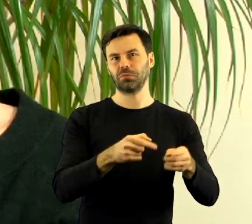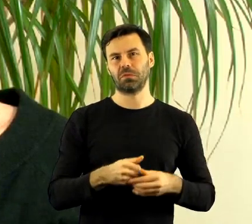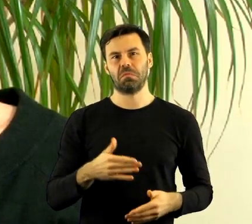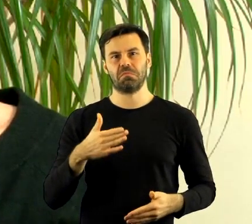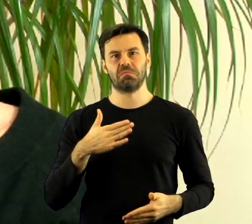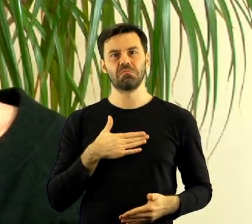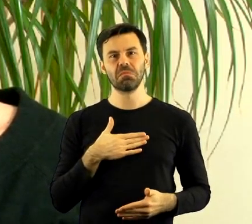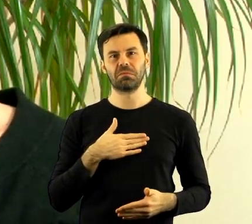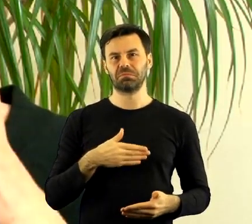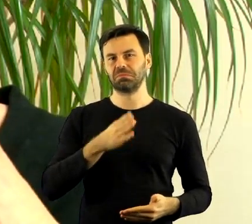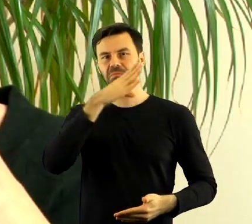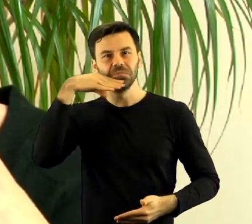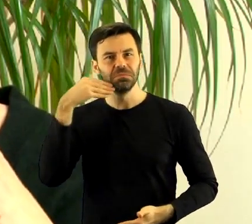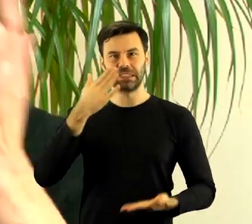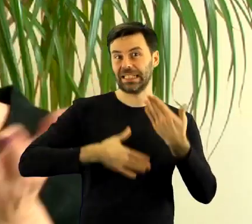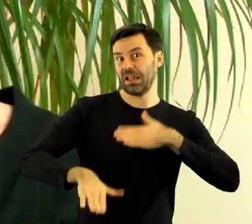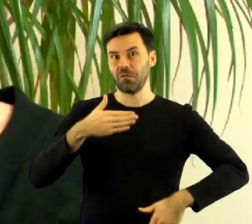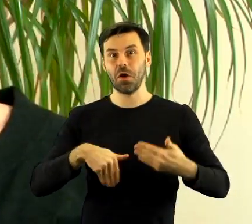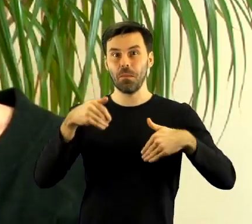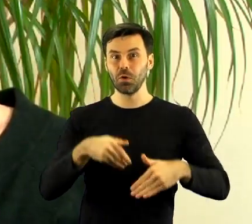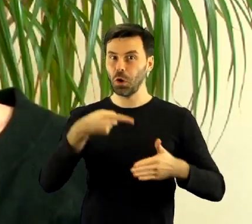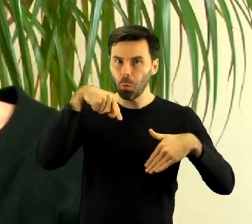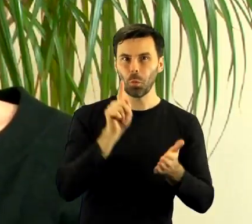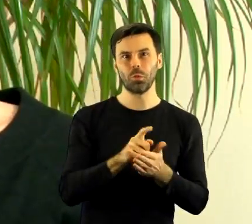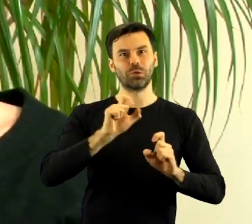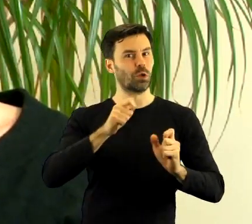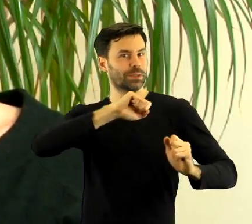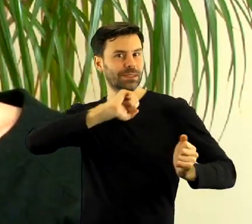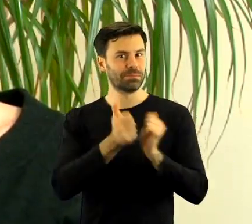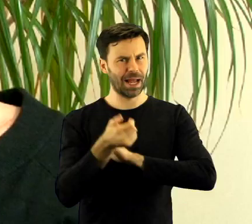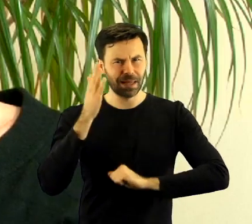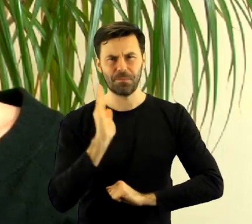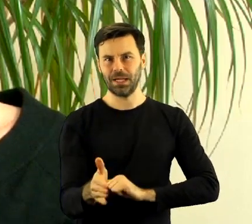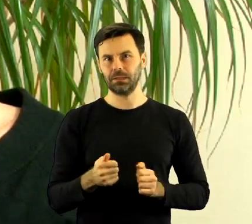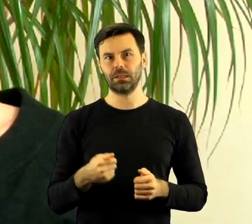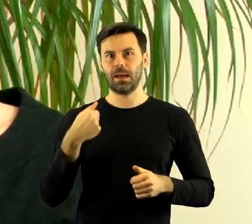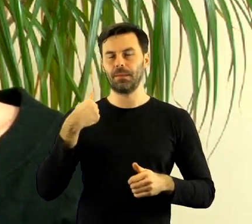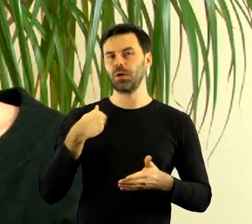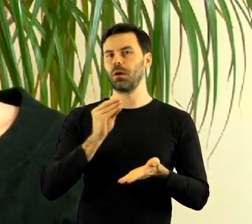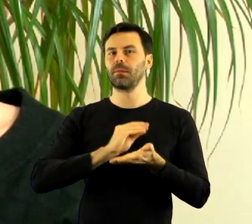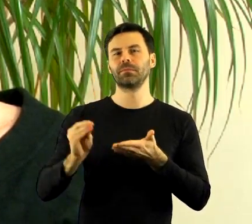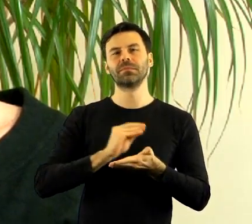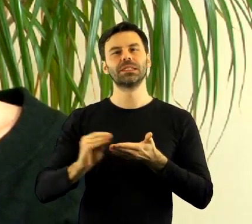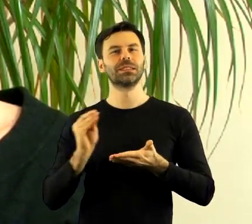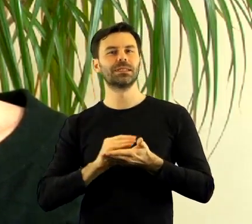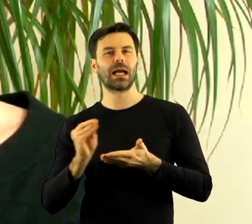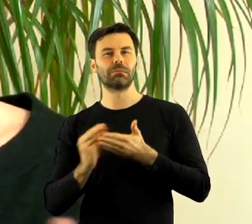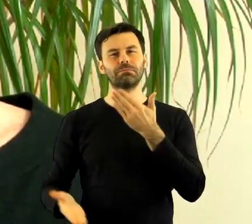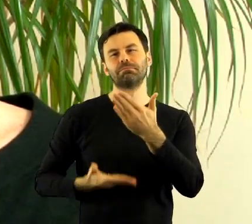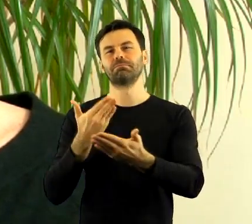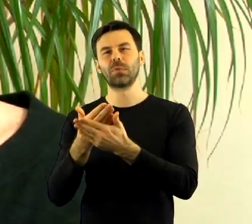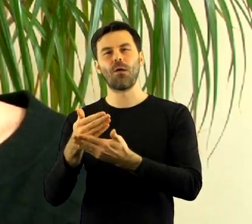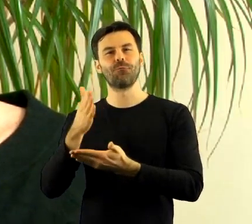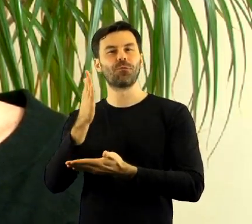ogromny optymizm, że może uda nam się coś zmienić. Oczywiście pisaliśmy odpowiednie pisma